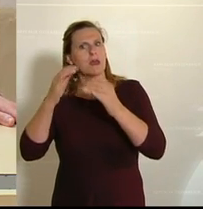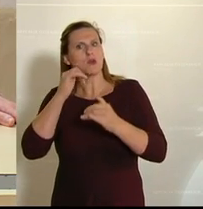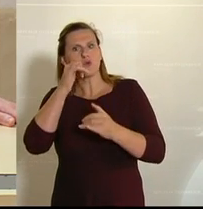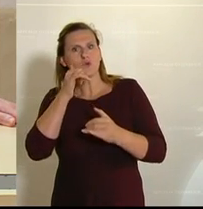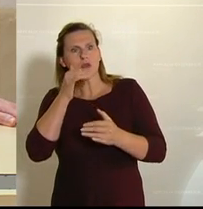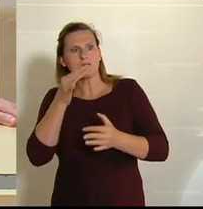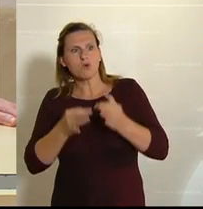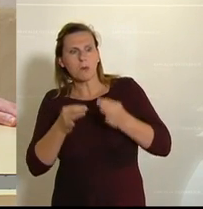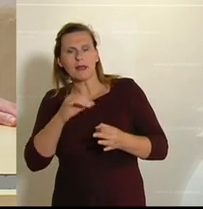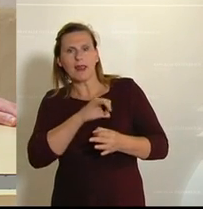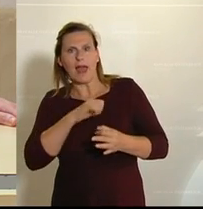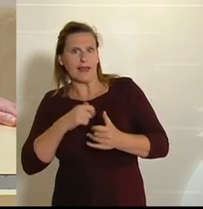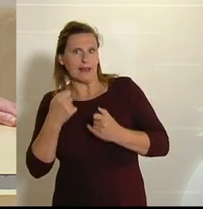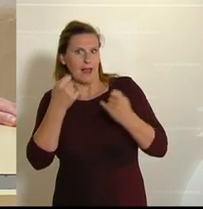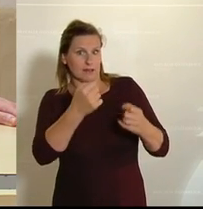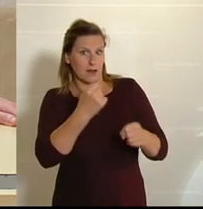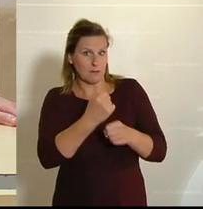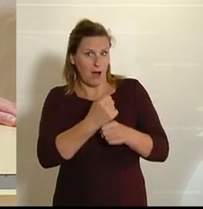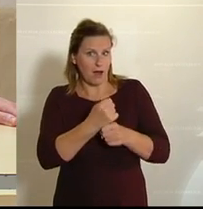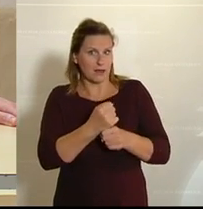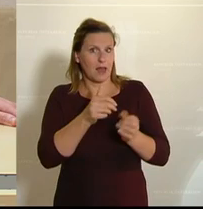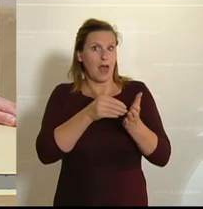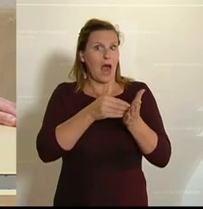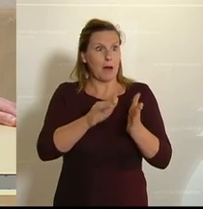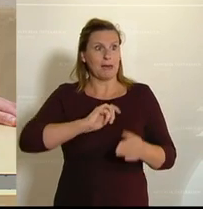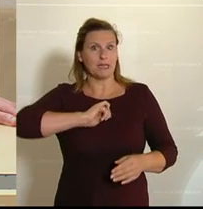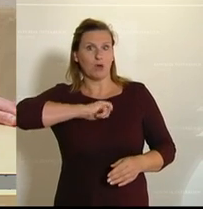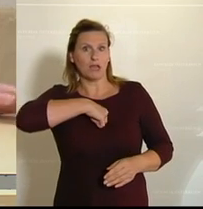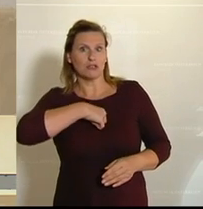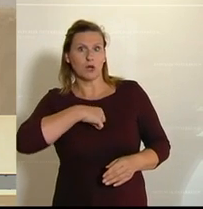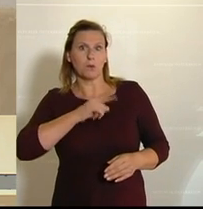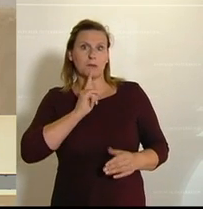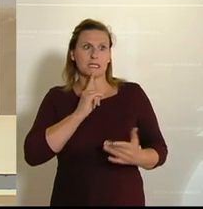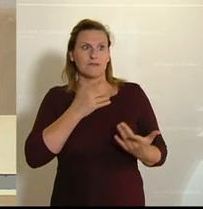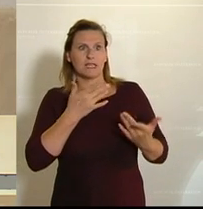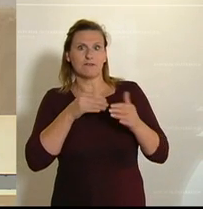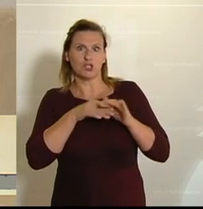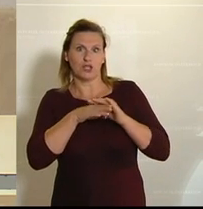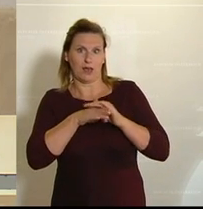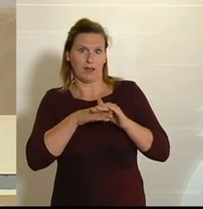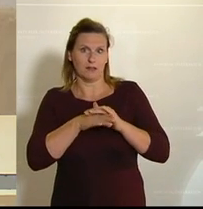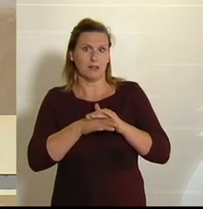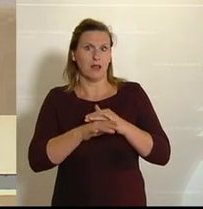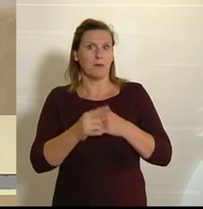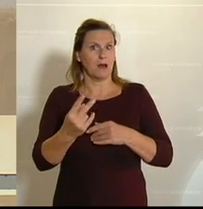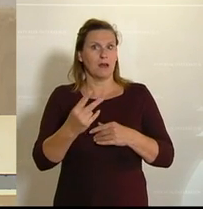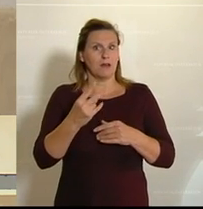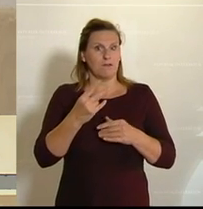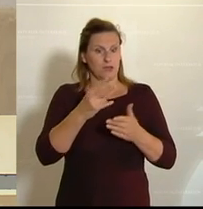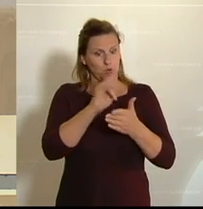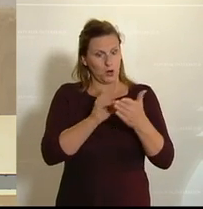zwar mit einem eigenen Antrag diese ablehnende Haltung im Ausschuss zu verduschen. Doch wer sich den Antrag